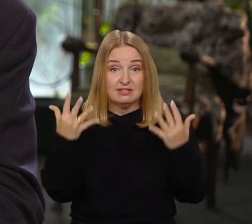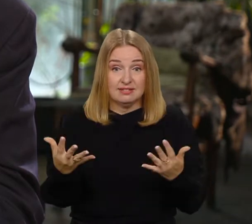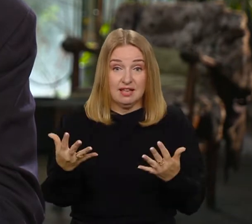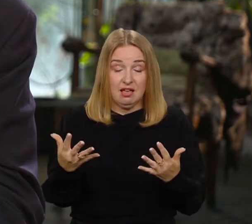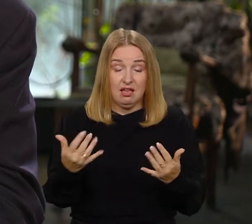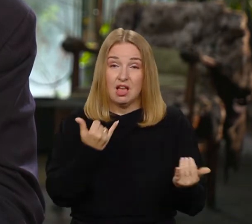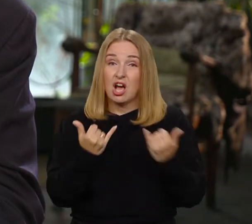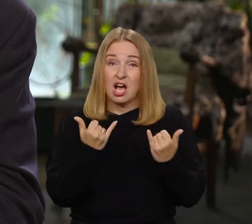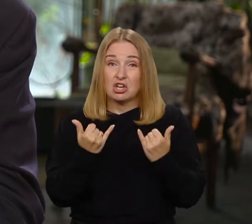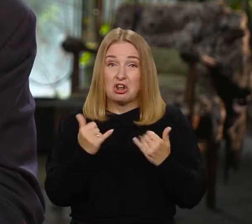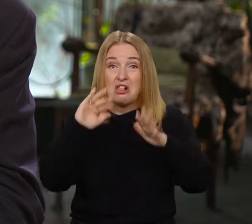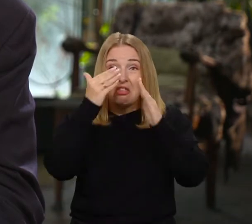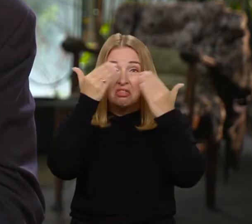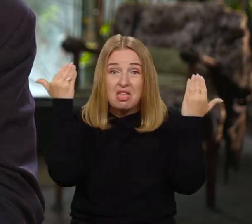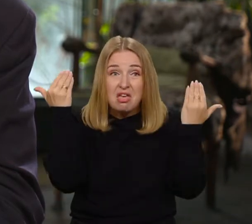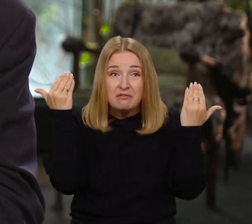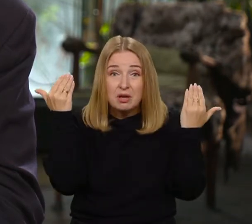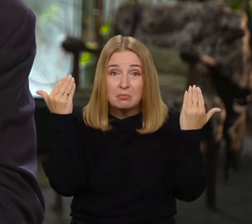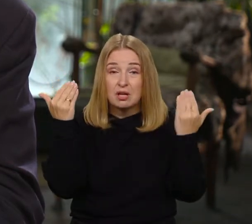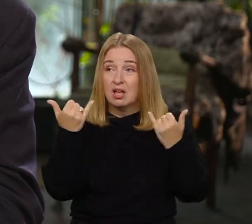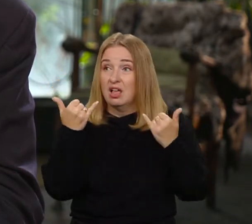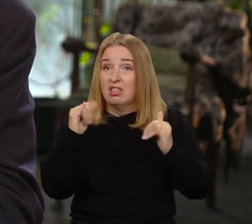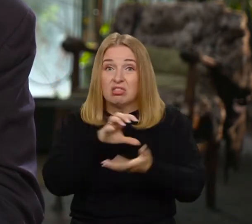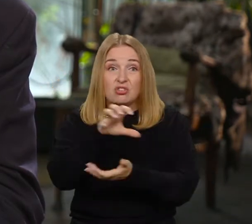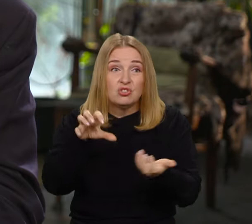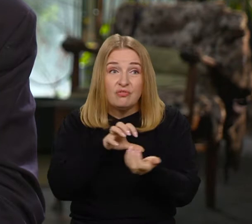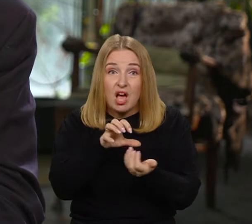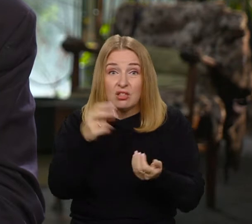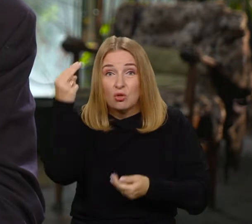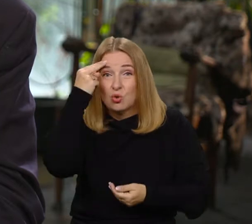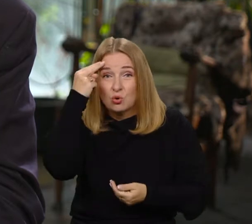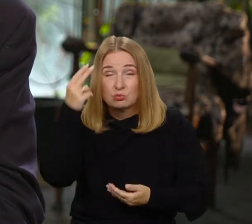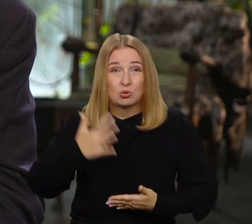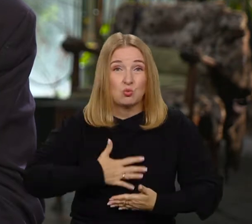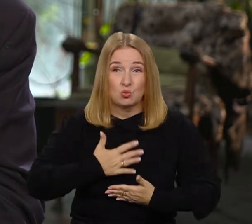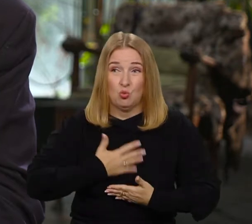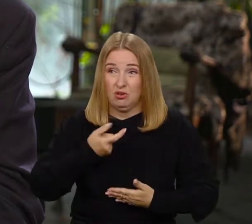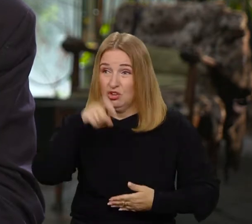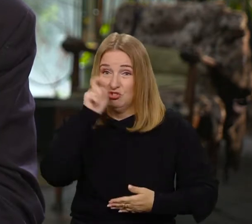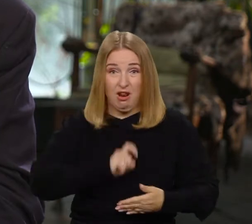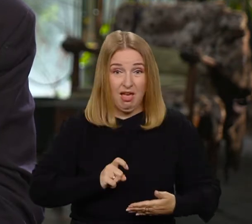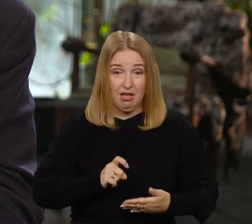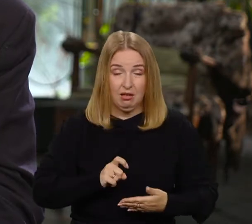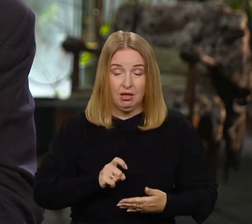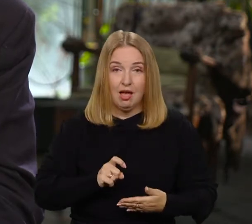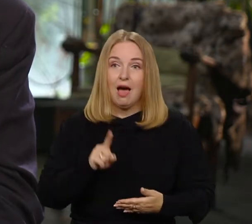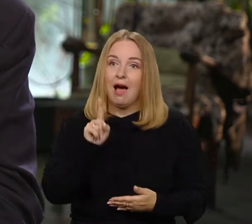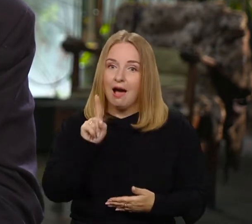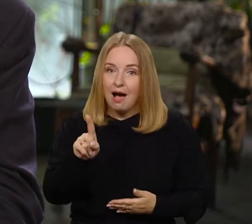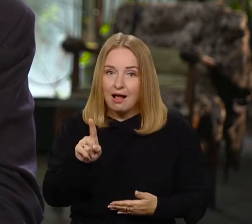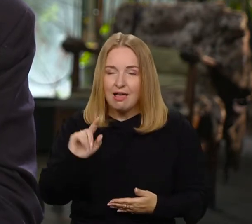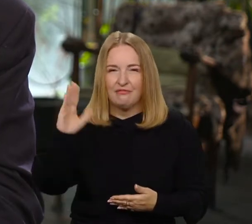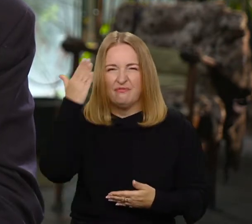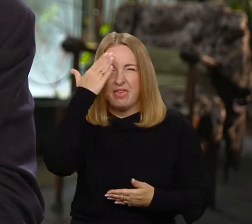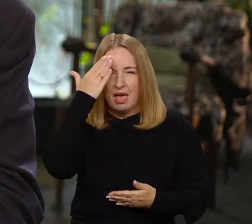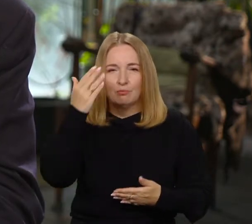źle, jeśli otacza nas świat kompletnie niezrozumiały. Natomiast czujemy się dobrze, jak coś